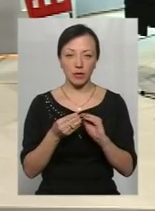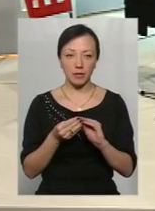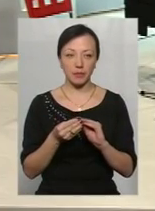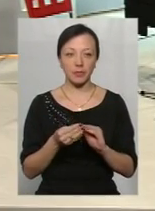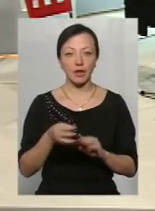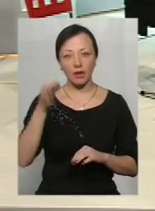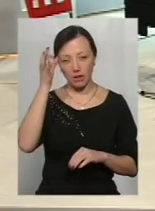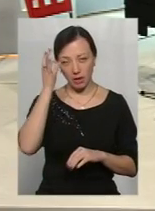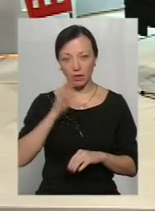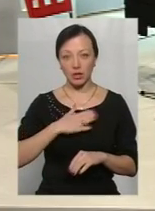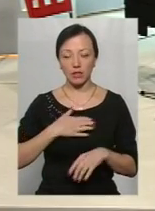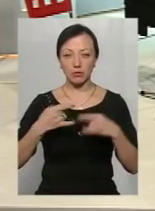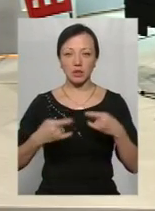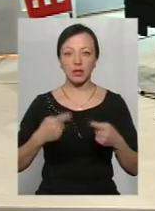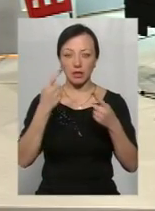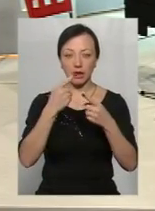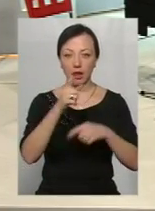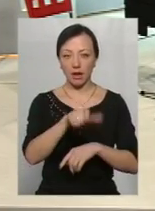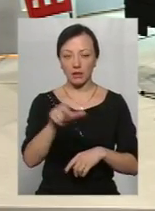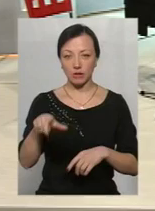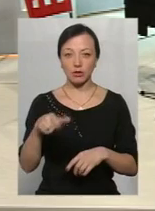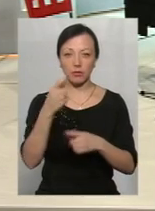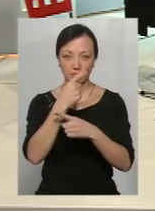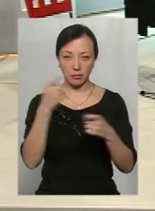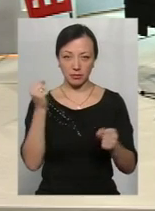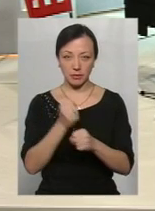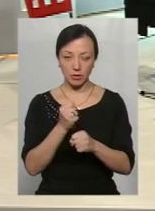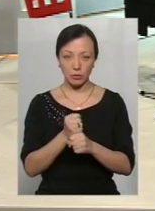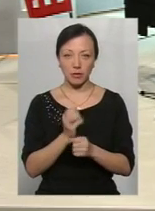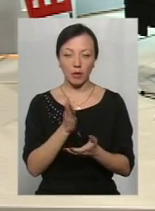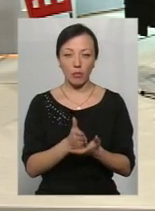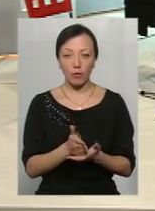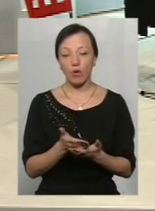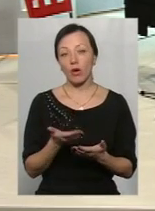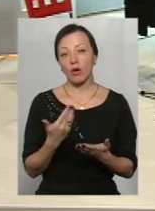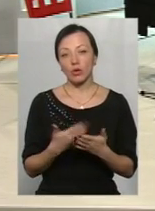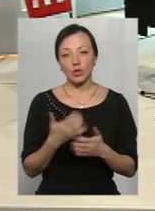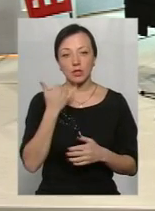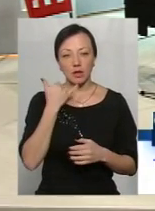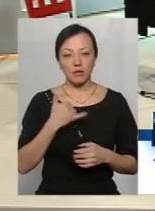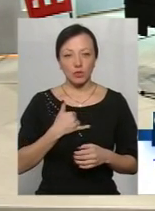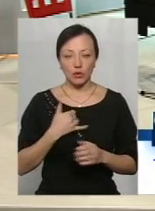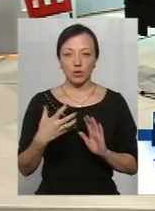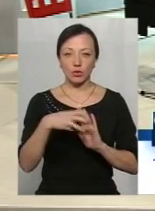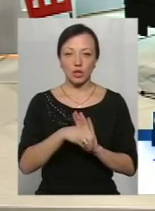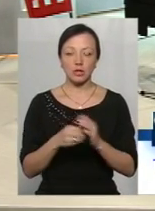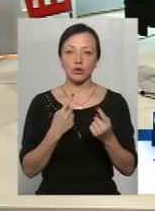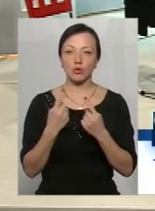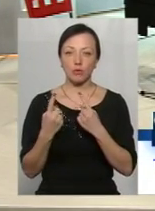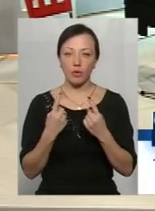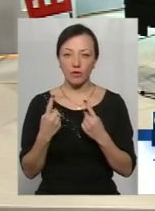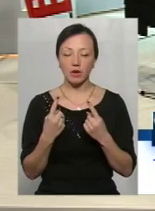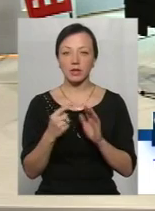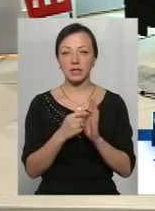Хочу нагадати нашим телеглядачам, що ми працюємо у прямому ефірі. Отож, телефонуйте, долучайтеся до розмови,